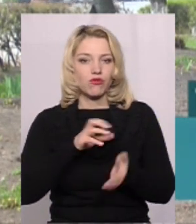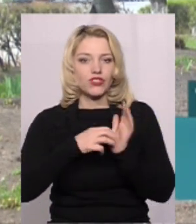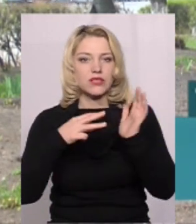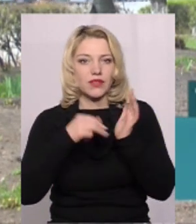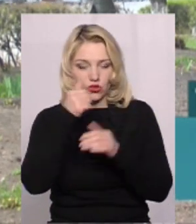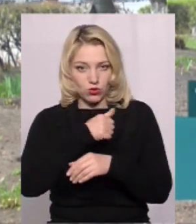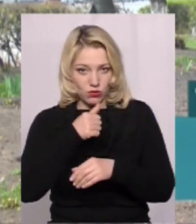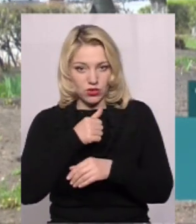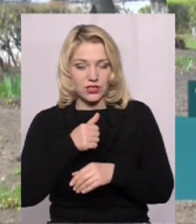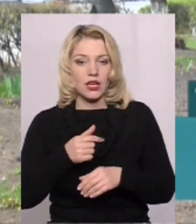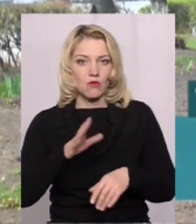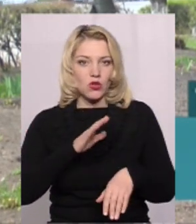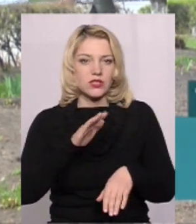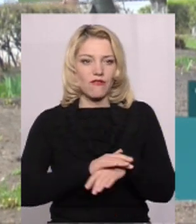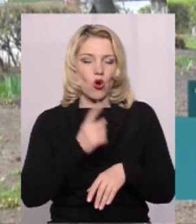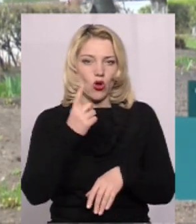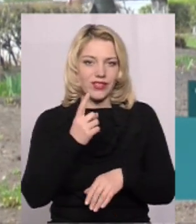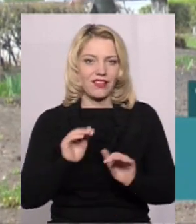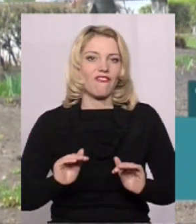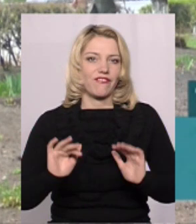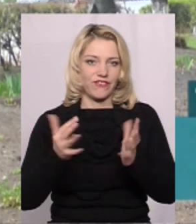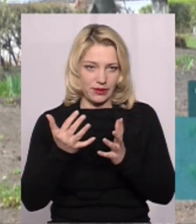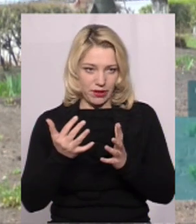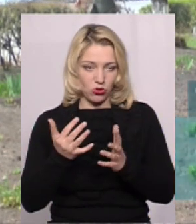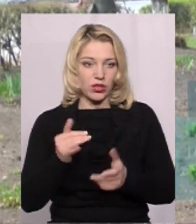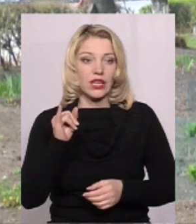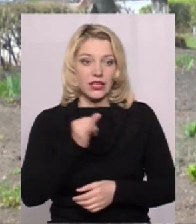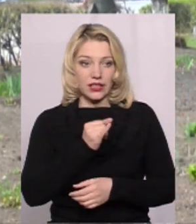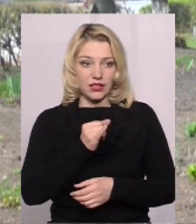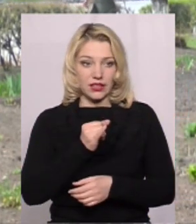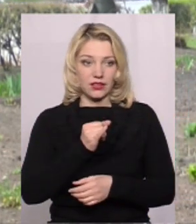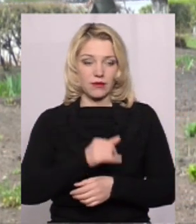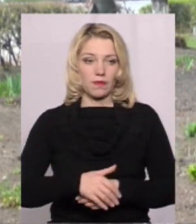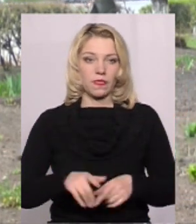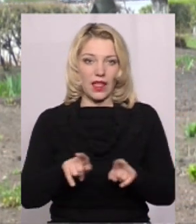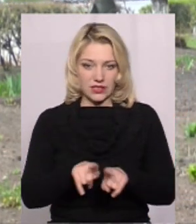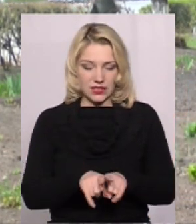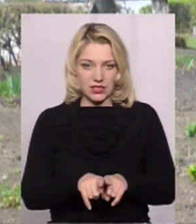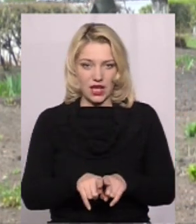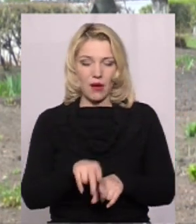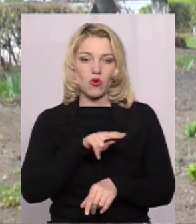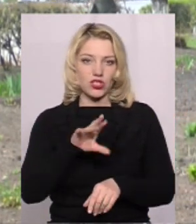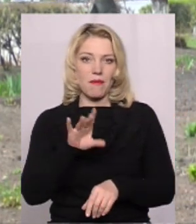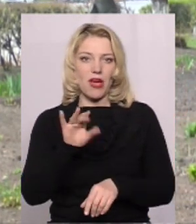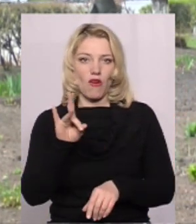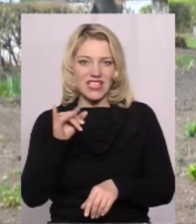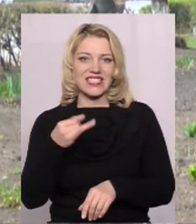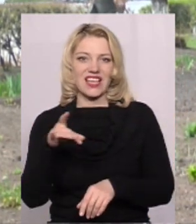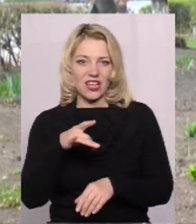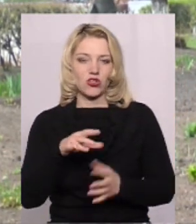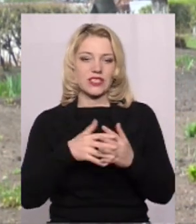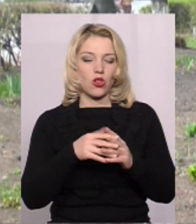області було зафіксовано один япадок африканської чуми свиней, так само в Чемеровецькому районі, в селі